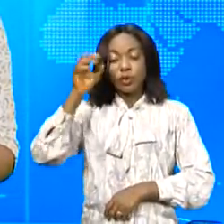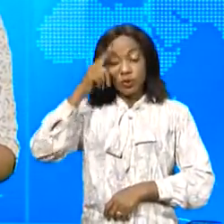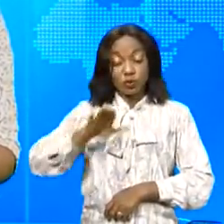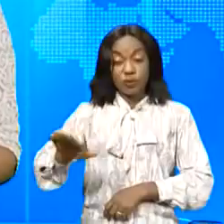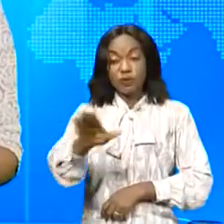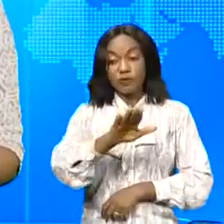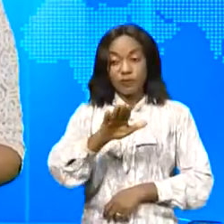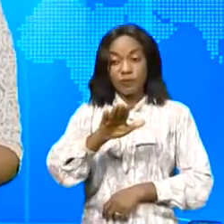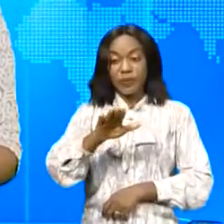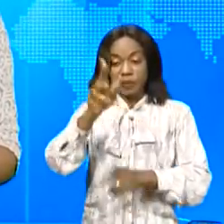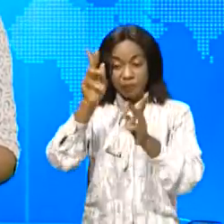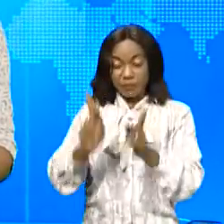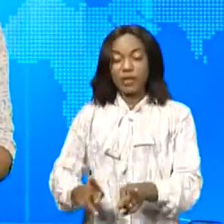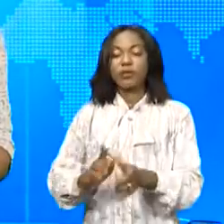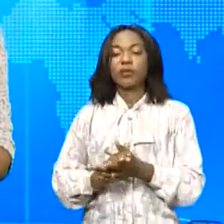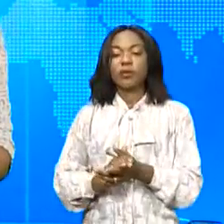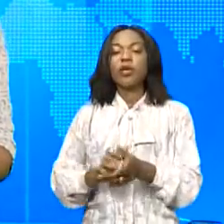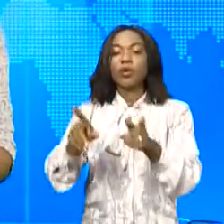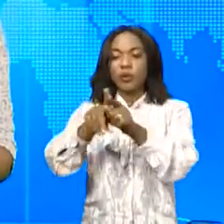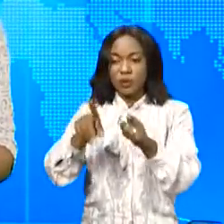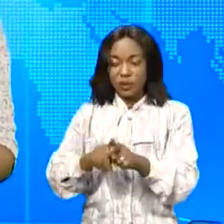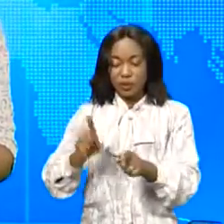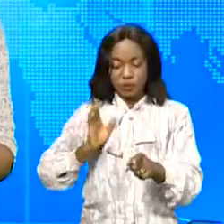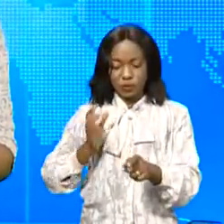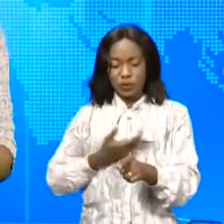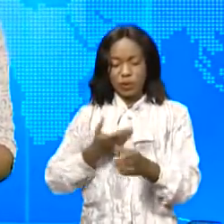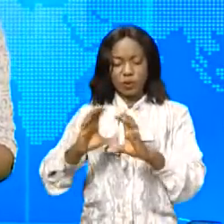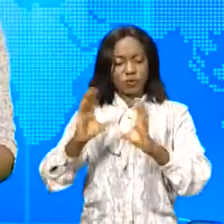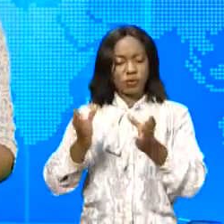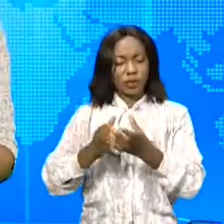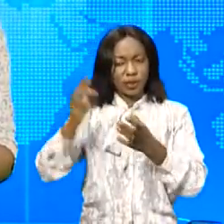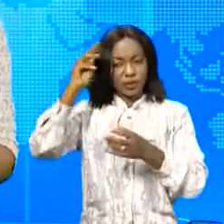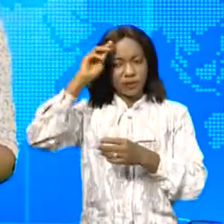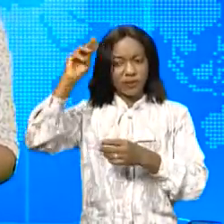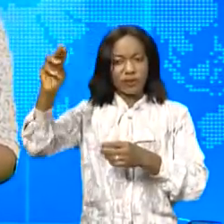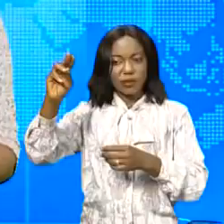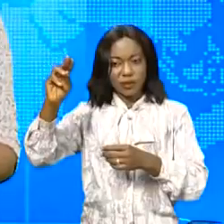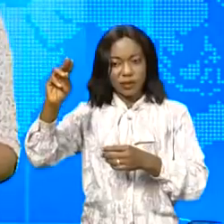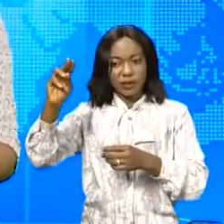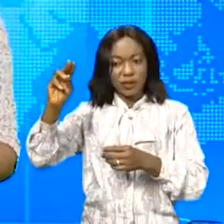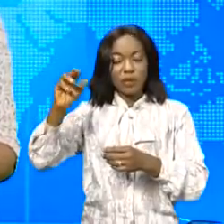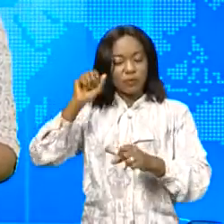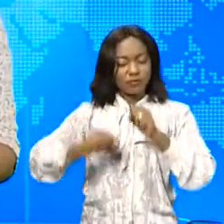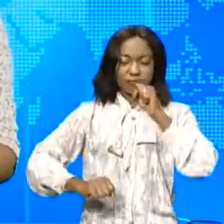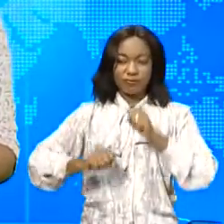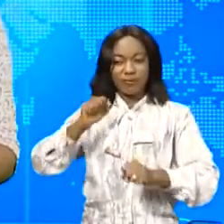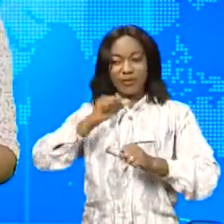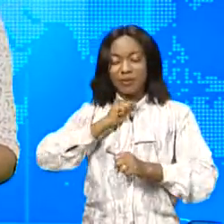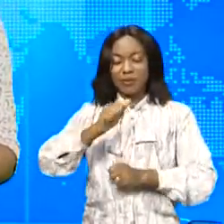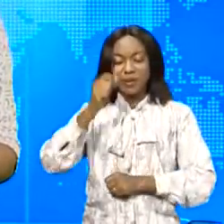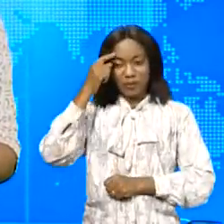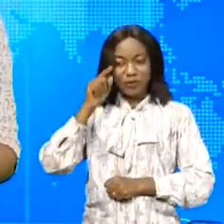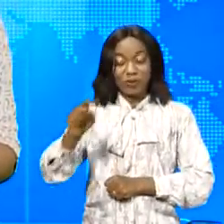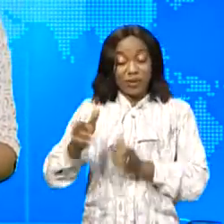sur votre auguste personne toute notre communauté universitaire ne s'est fait aucun doute quant à vos